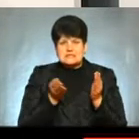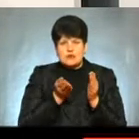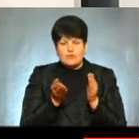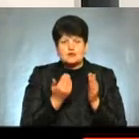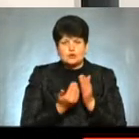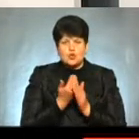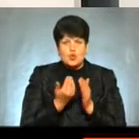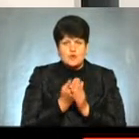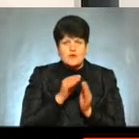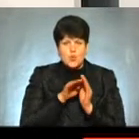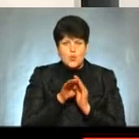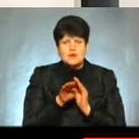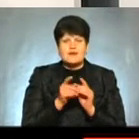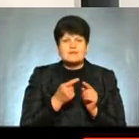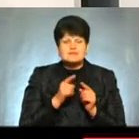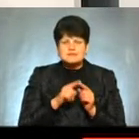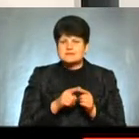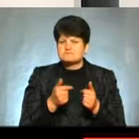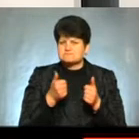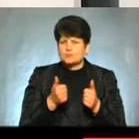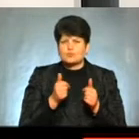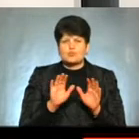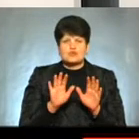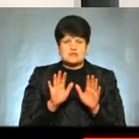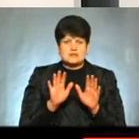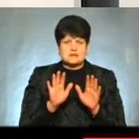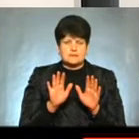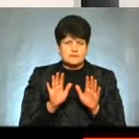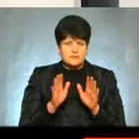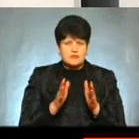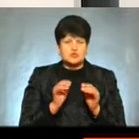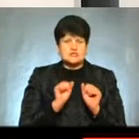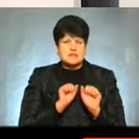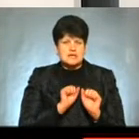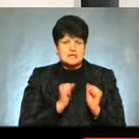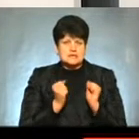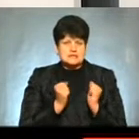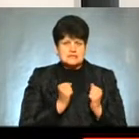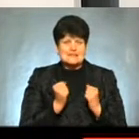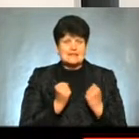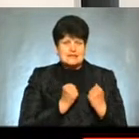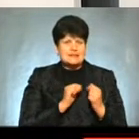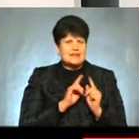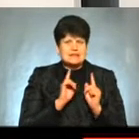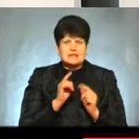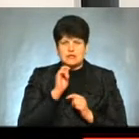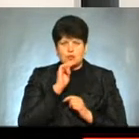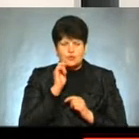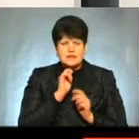нове вкриття Це дуже позитивний момент, що убезпечить не тільки нашу країну А й